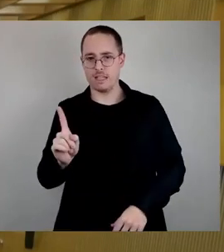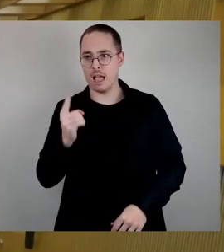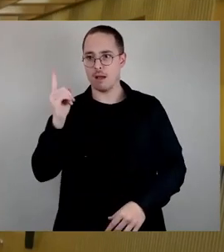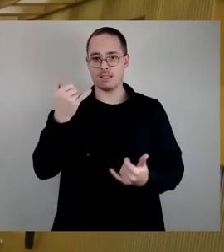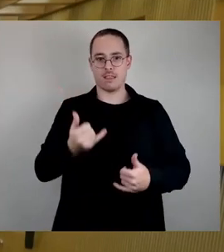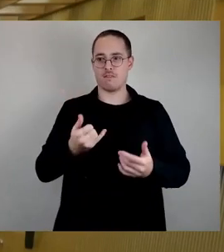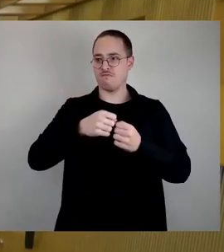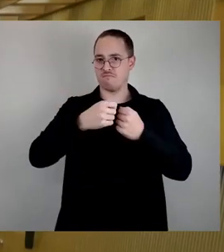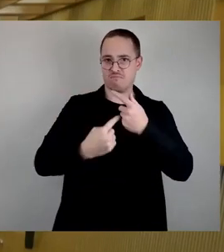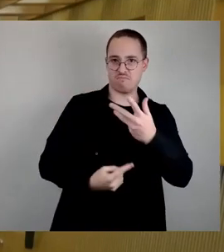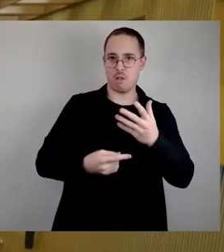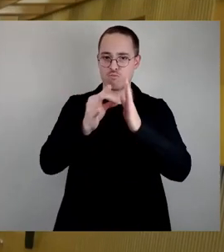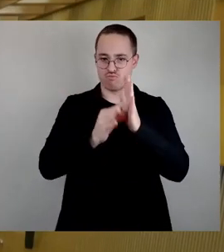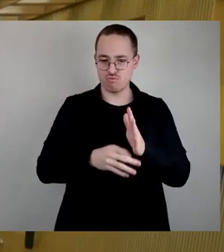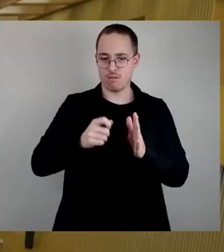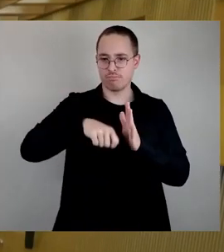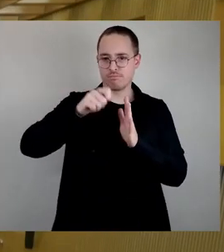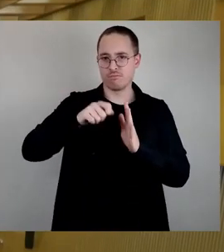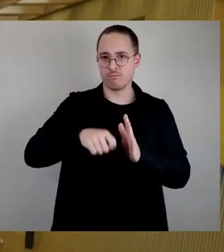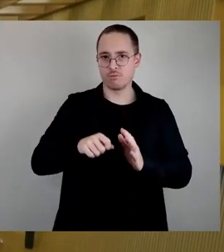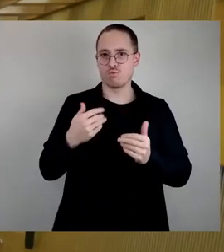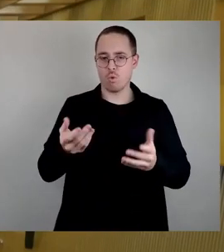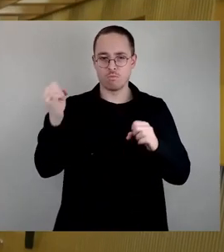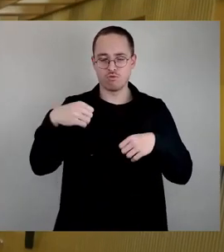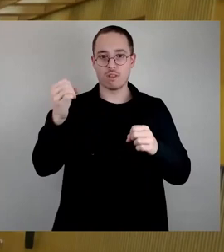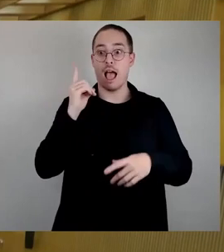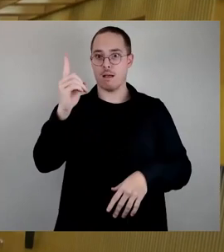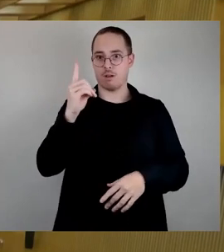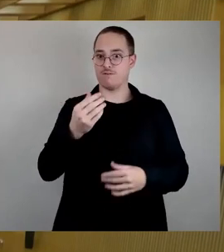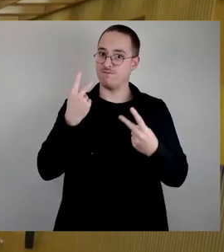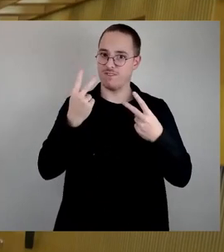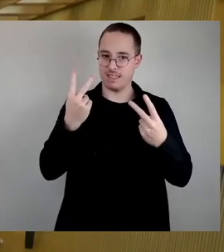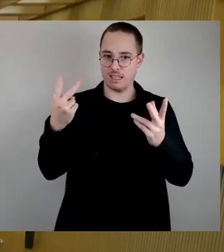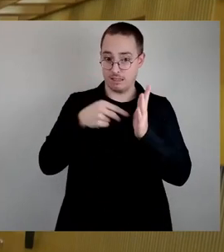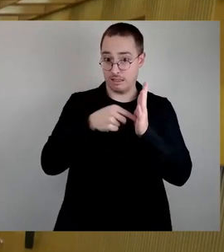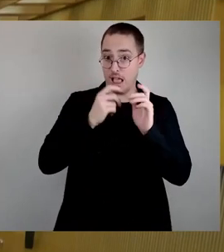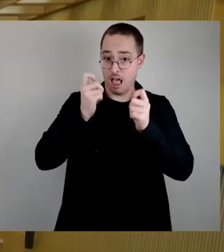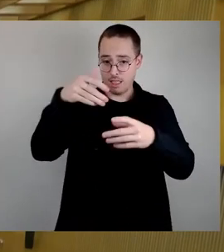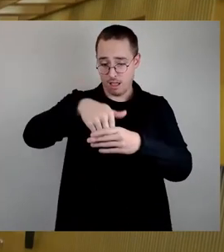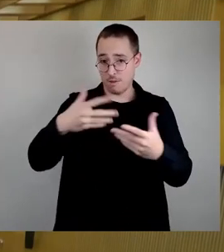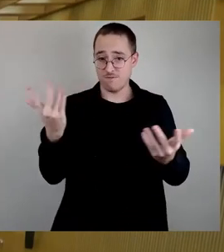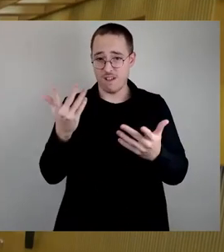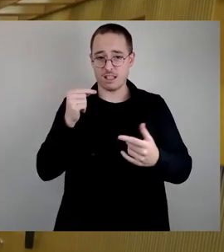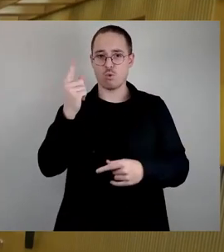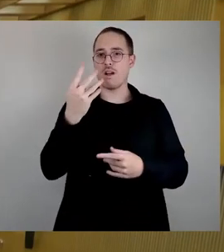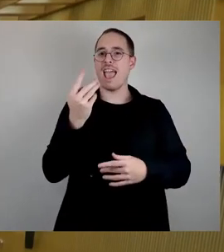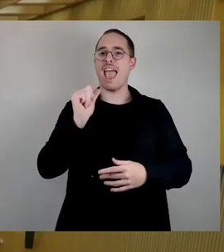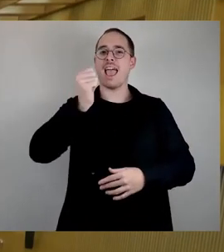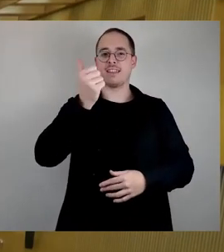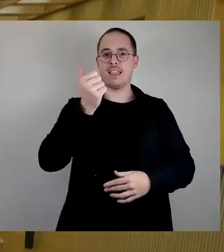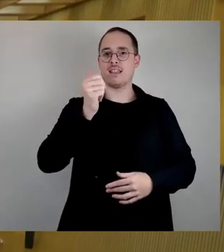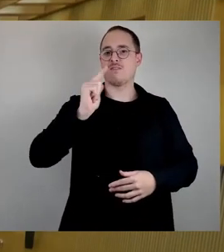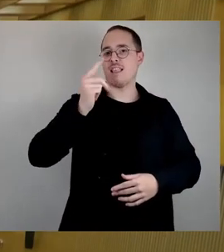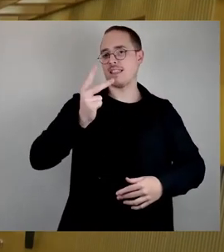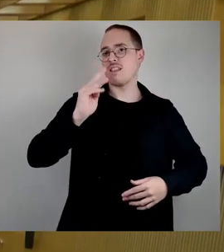Das Entscheidende des Antrags müssen noch aber die ersten vier Zeilen sein vor den Punkten, wo wir das Schulnetzplanung selber beschließen. Und wenn ich jetzt richtig gefolgt